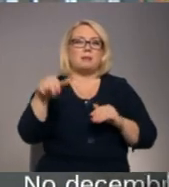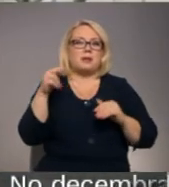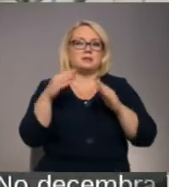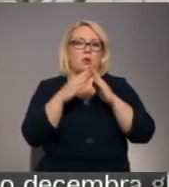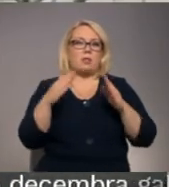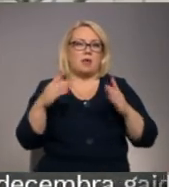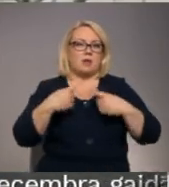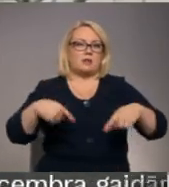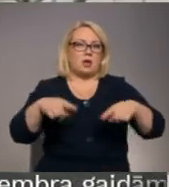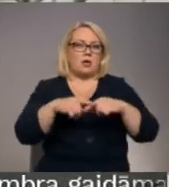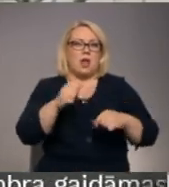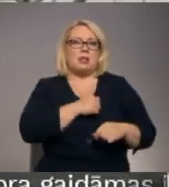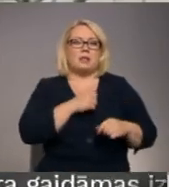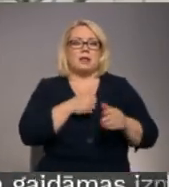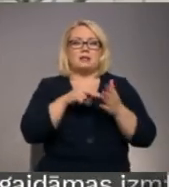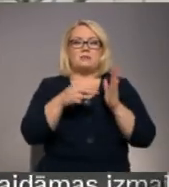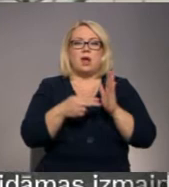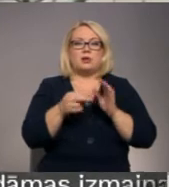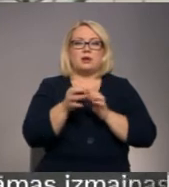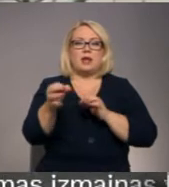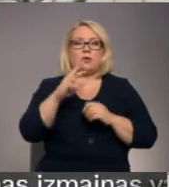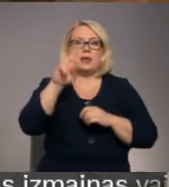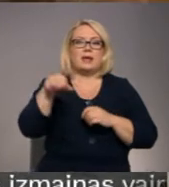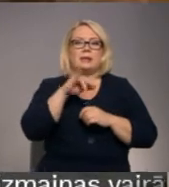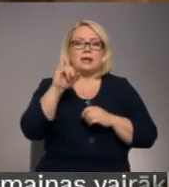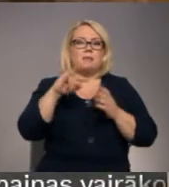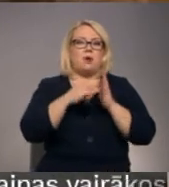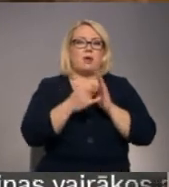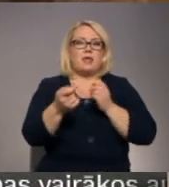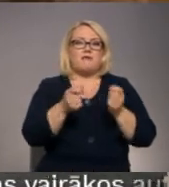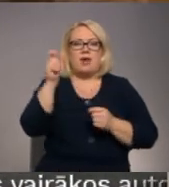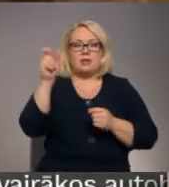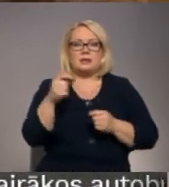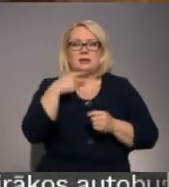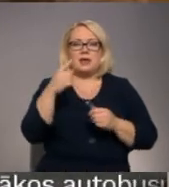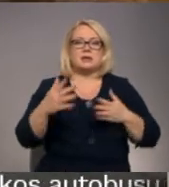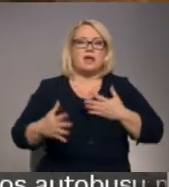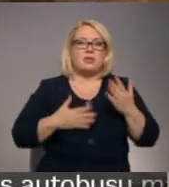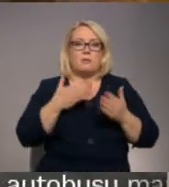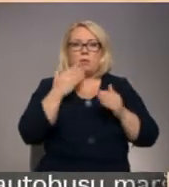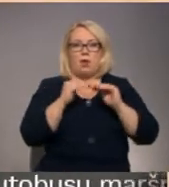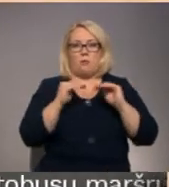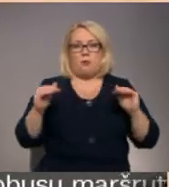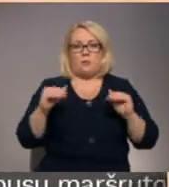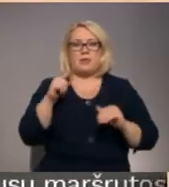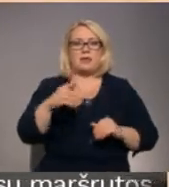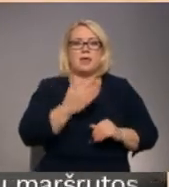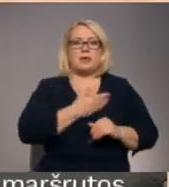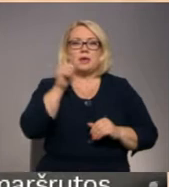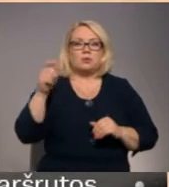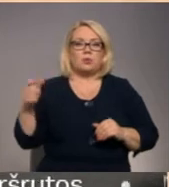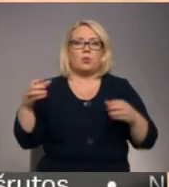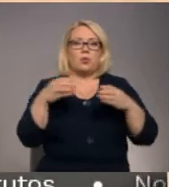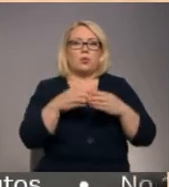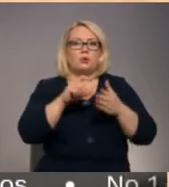teritorijā. Latgales plānošanas reģiona dēji projekta vadību uzsver, ka satraukumam nav pamata. Tie iedzīvotāji, kuru pašvaldībās